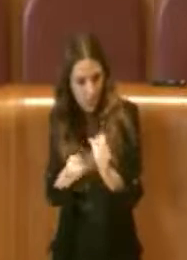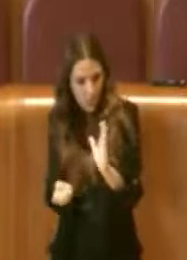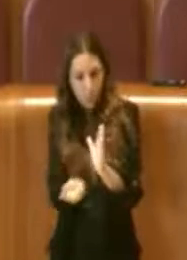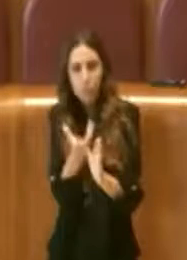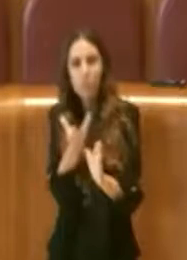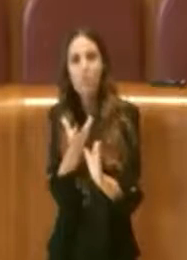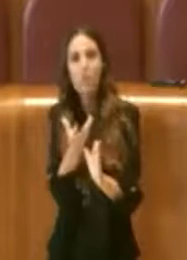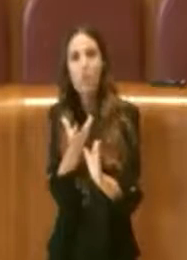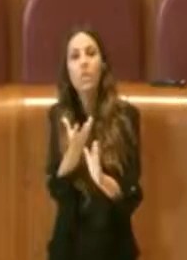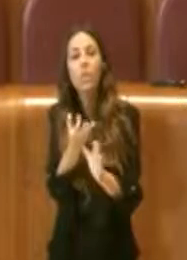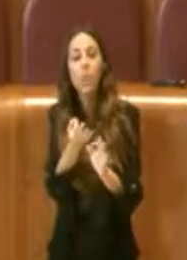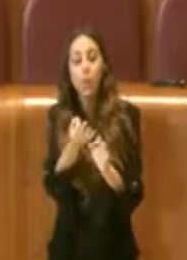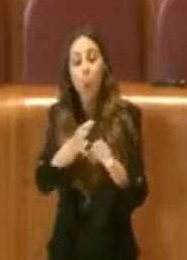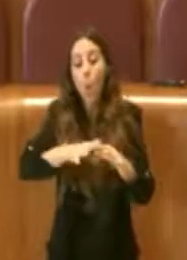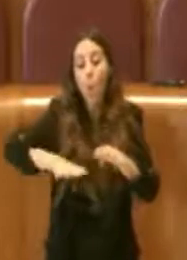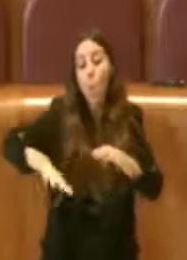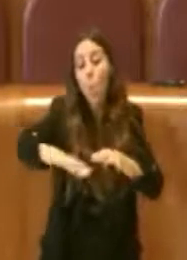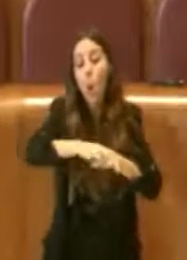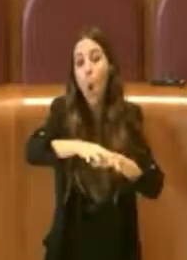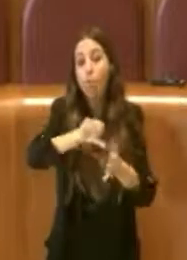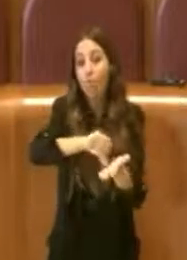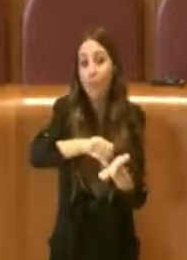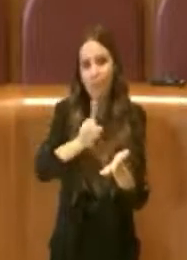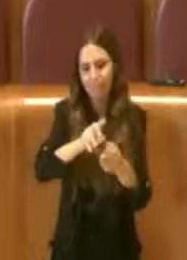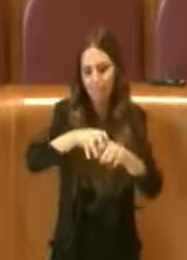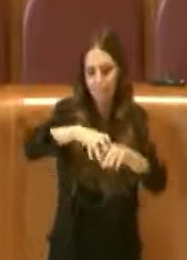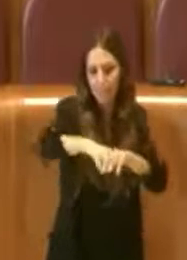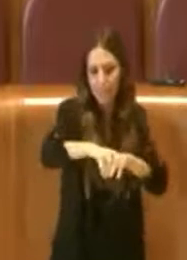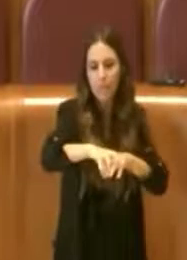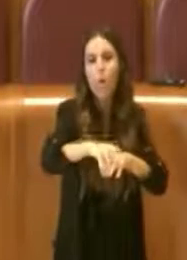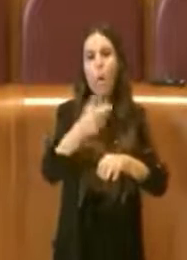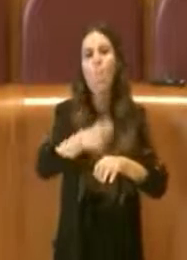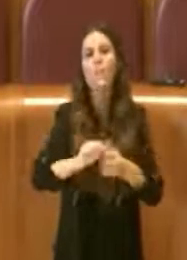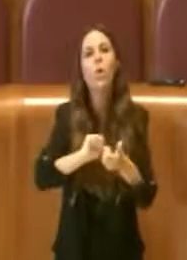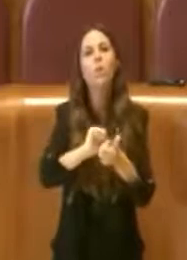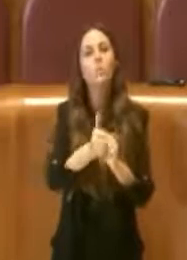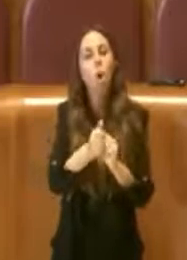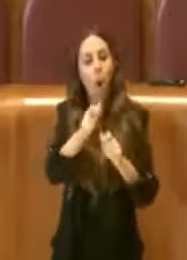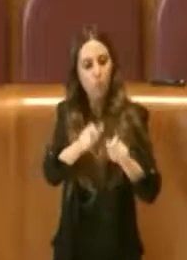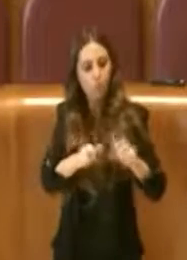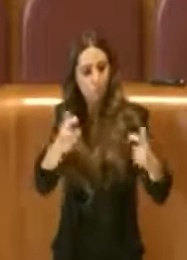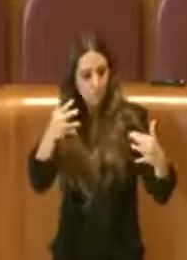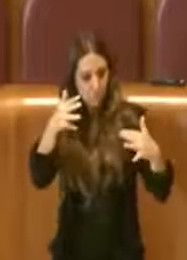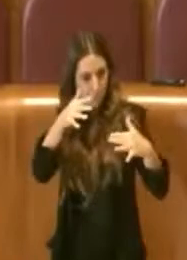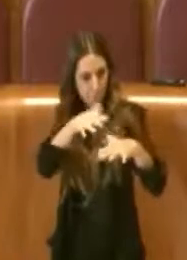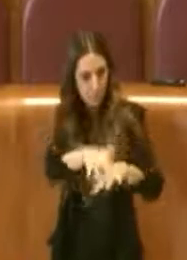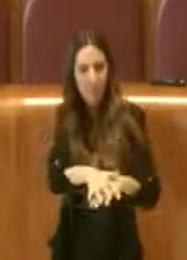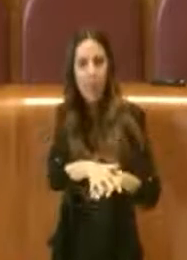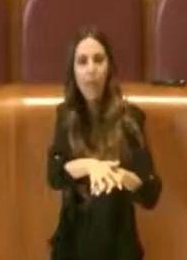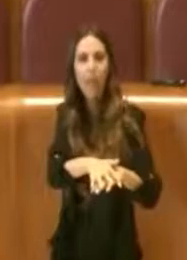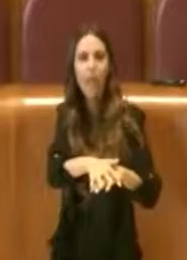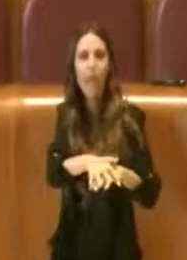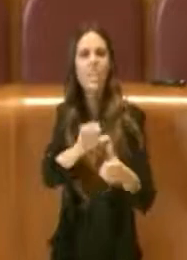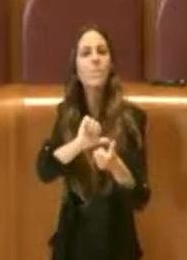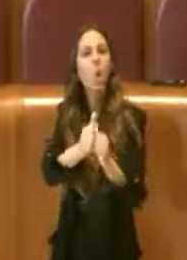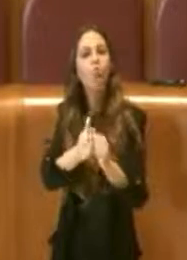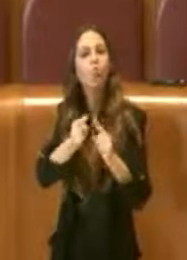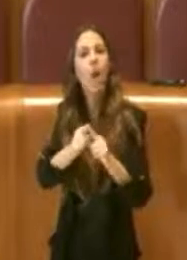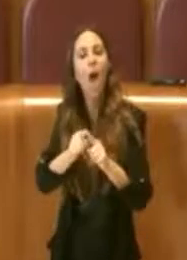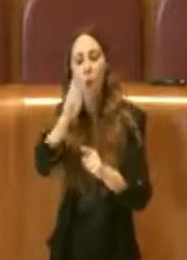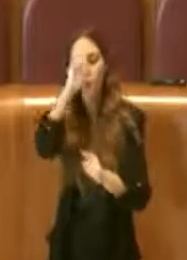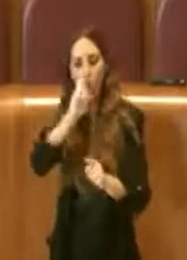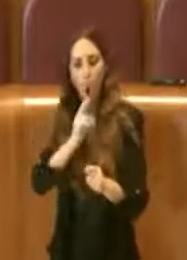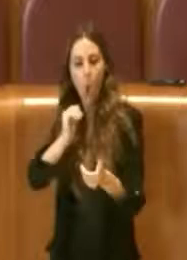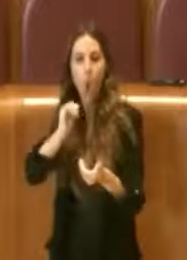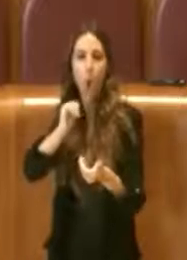proprio in una zona periferica. Perché lo sport è anche aggregazione, lo sport ha anche una funzione sociale.